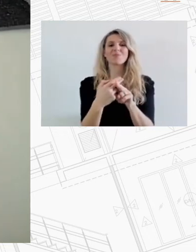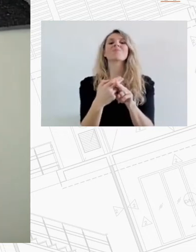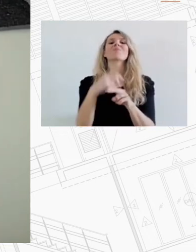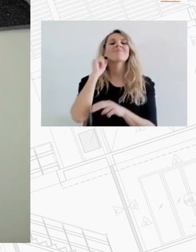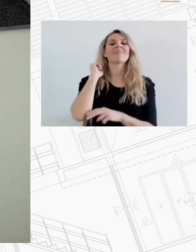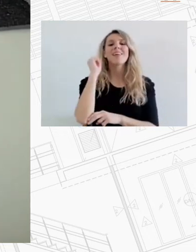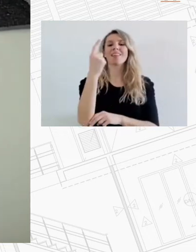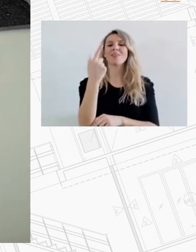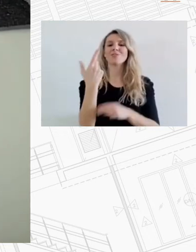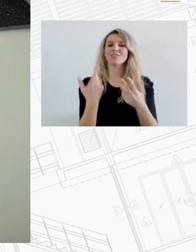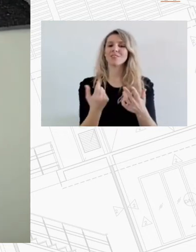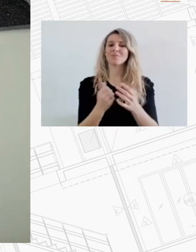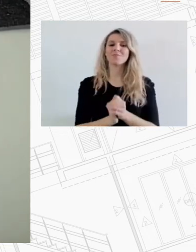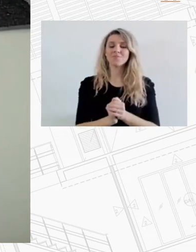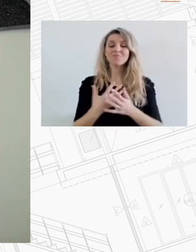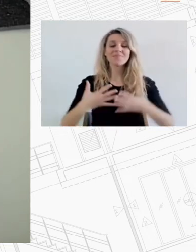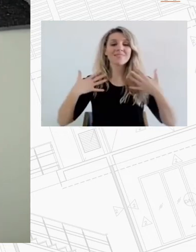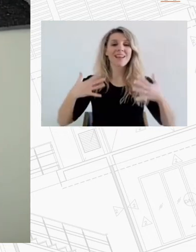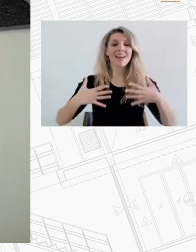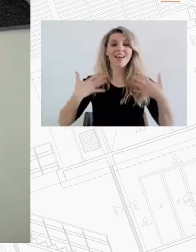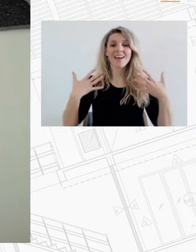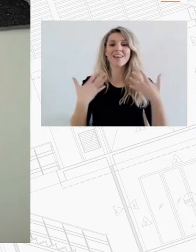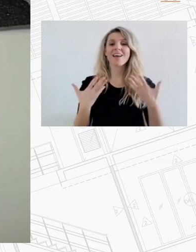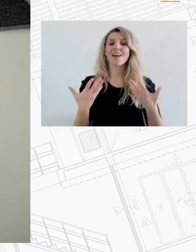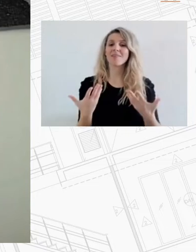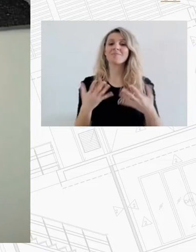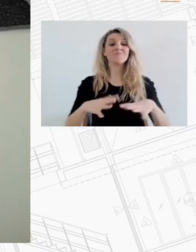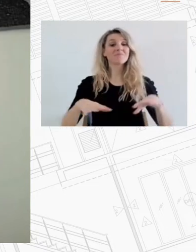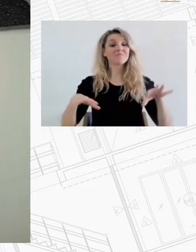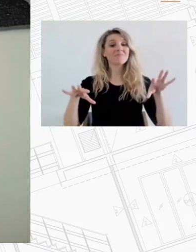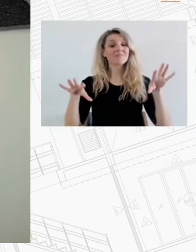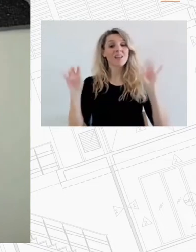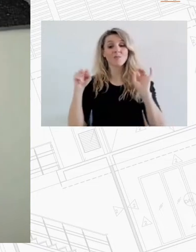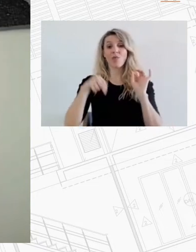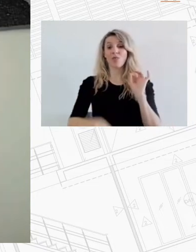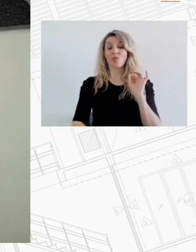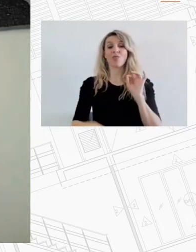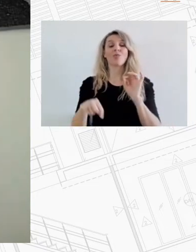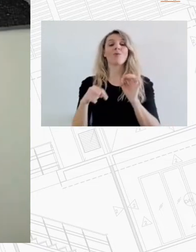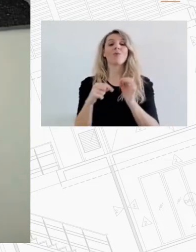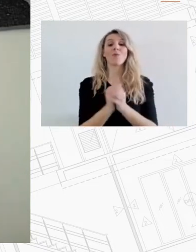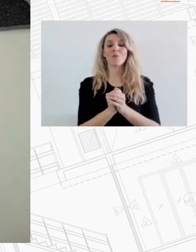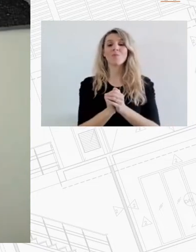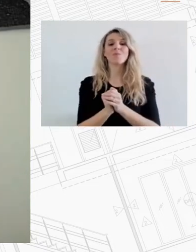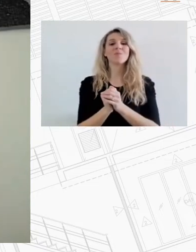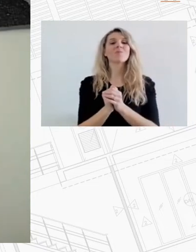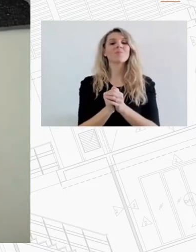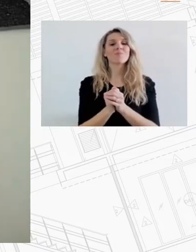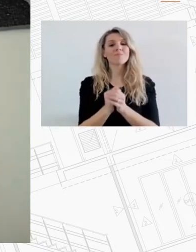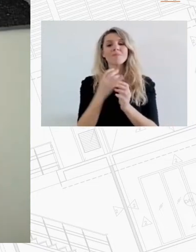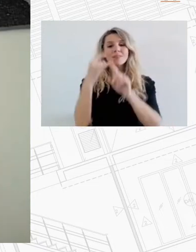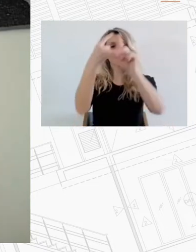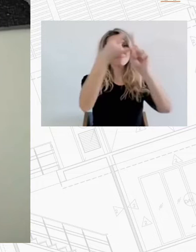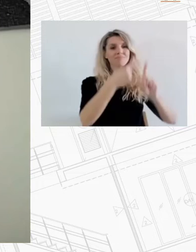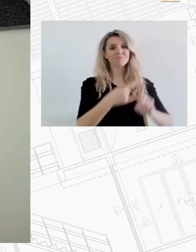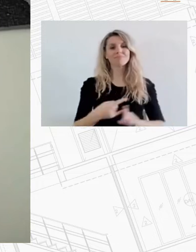μεγάλη χαρά μας που ξεκινάμε σήμερα εδώ την συζήτηση για